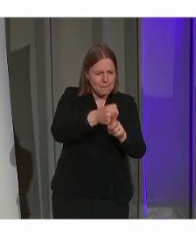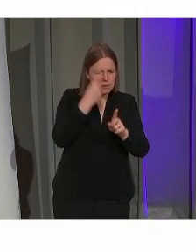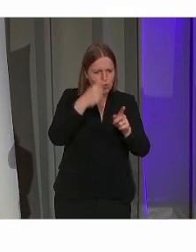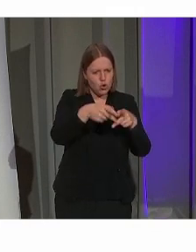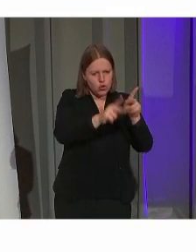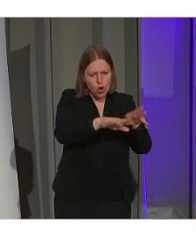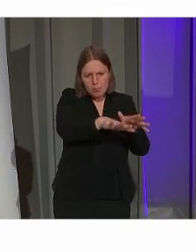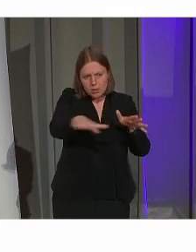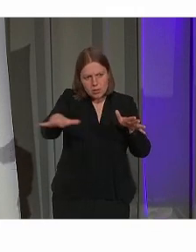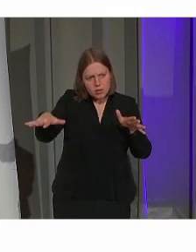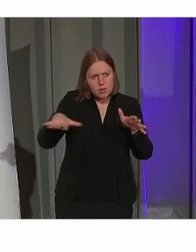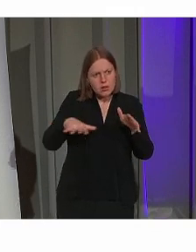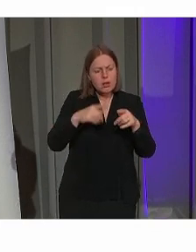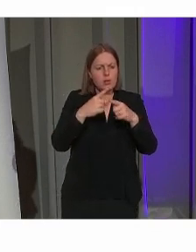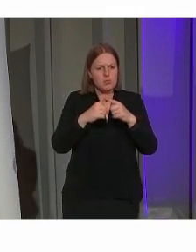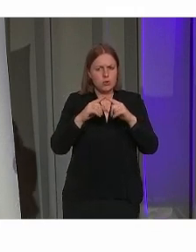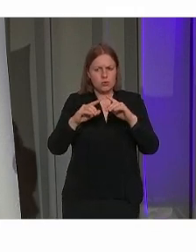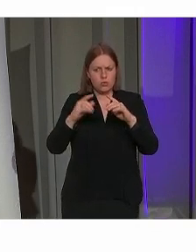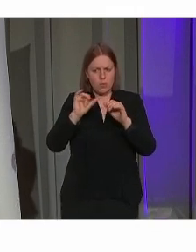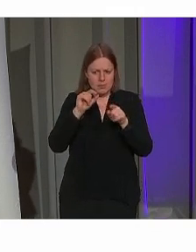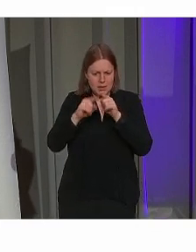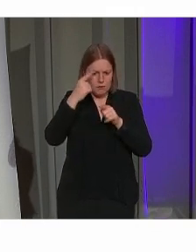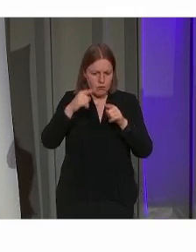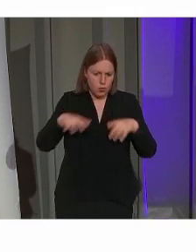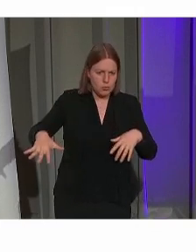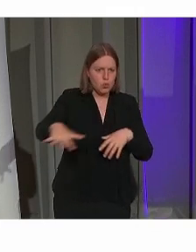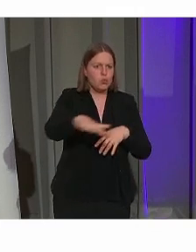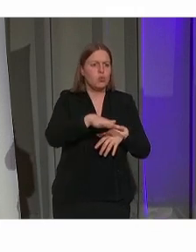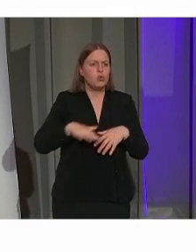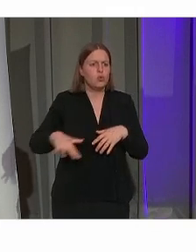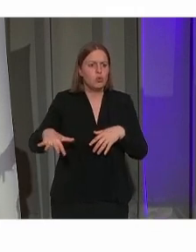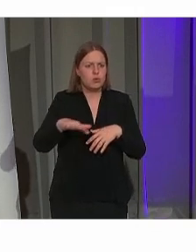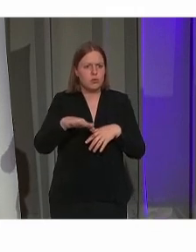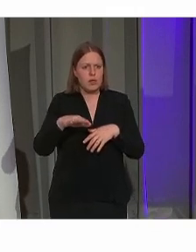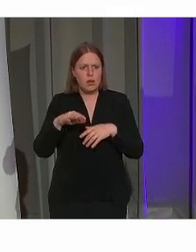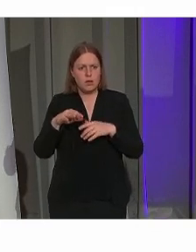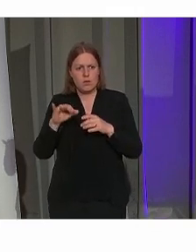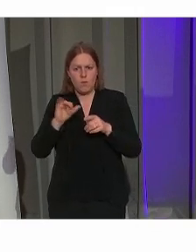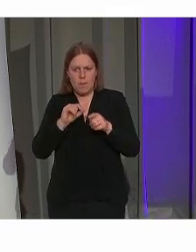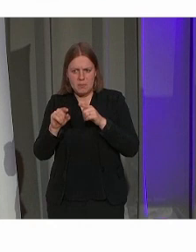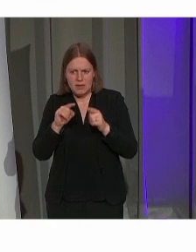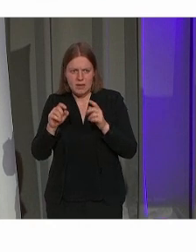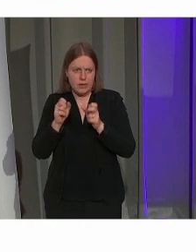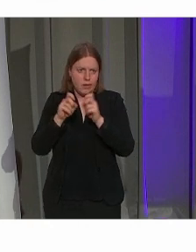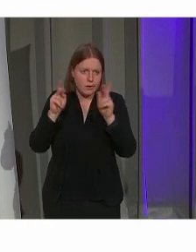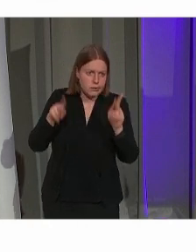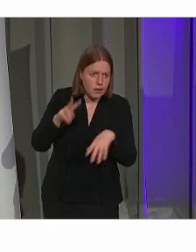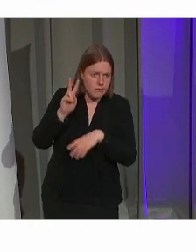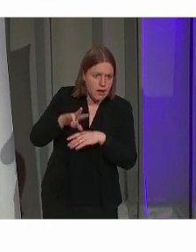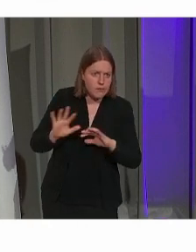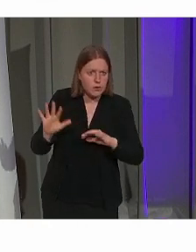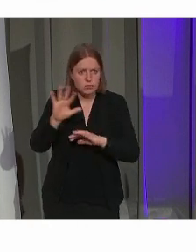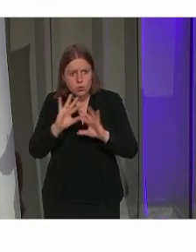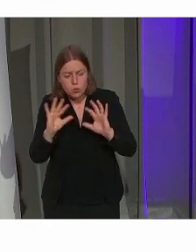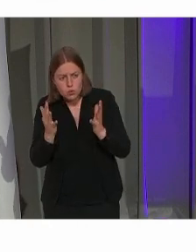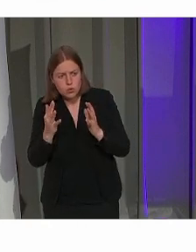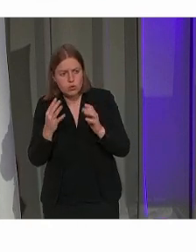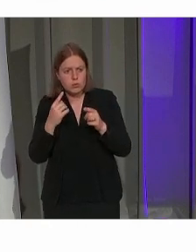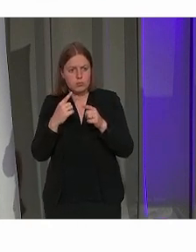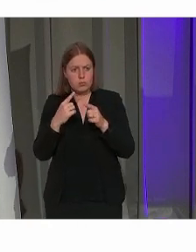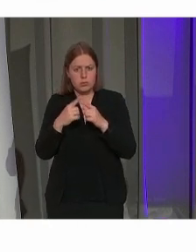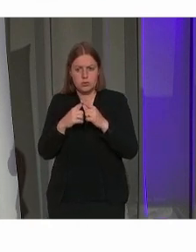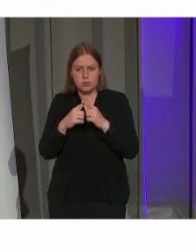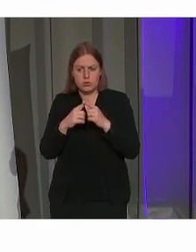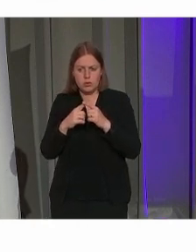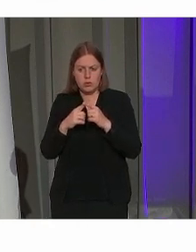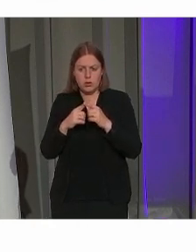betekenis kan hebben voor de buurt, wat de betekenis van landgoederen in Vlaanderen en het verhaal te vertellen van Upstairs, Downstairs,